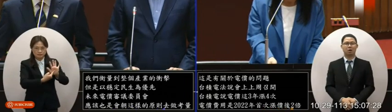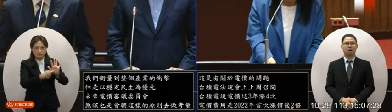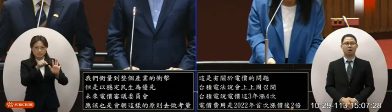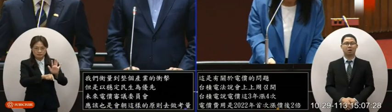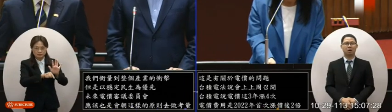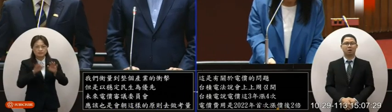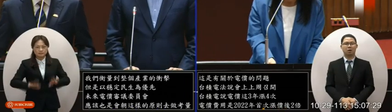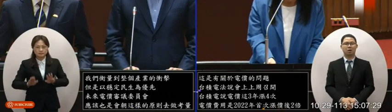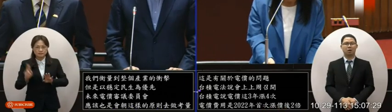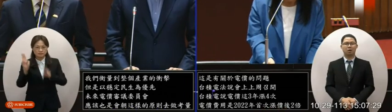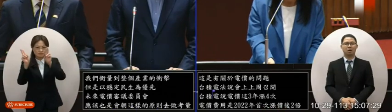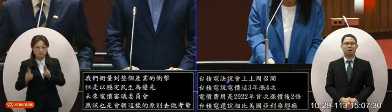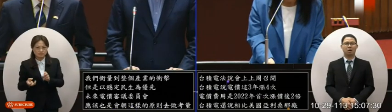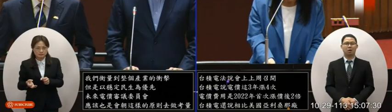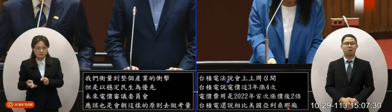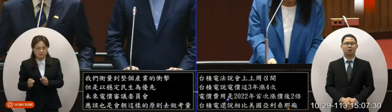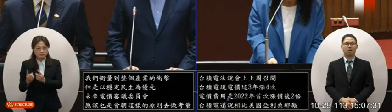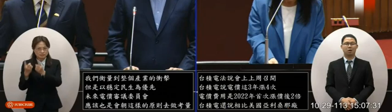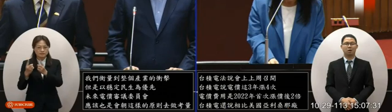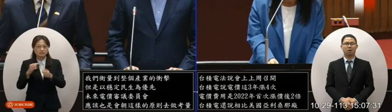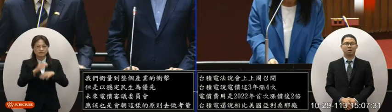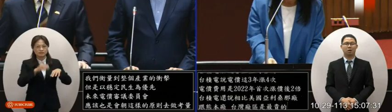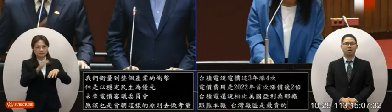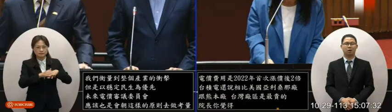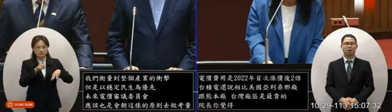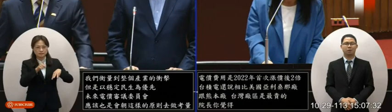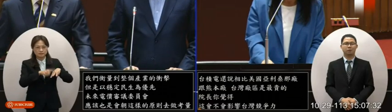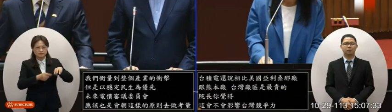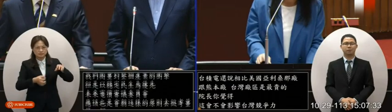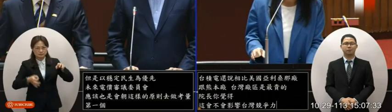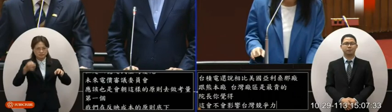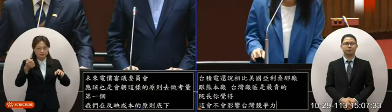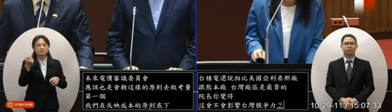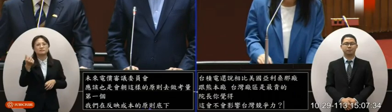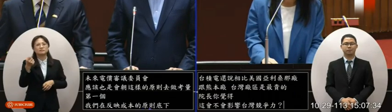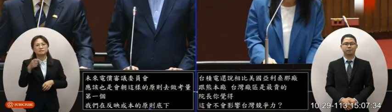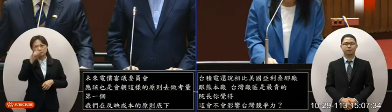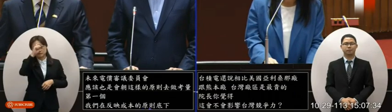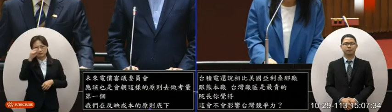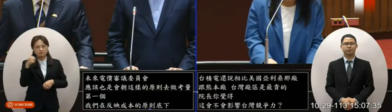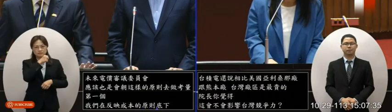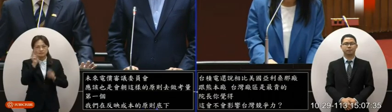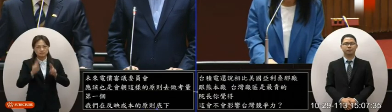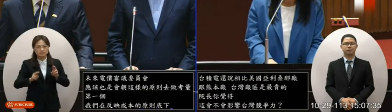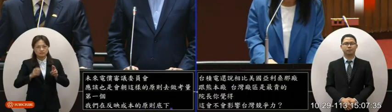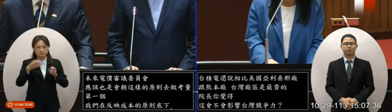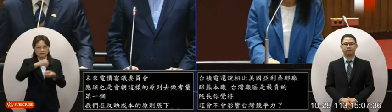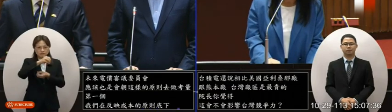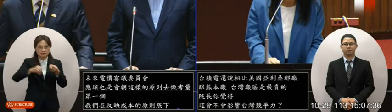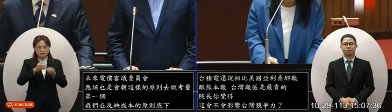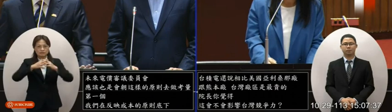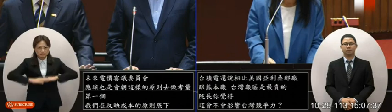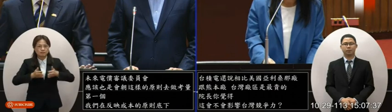幅只是略略跟成本超過一點點這是台電在財務健全狀況底下必要的措施至於